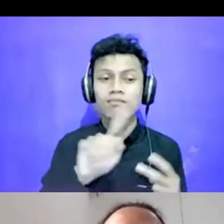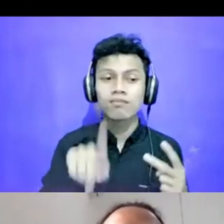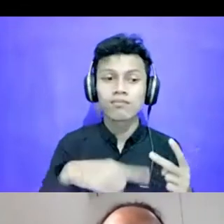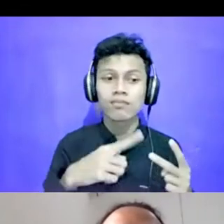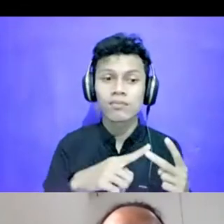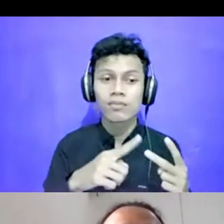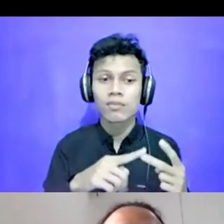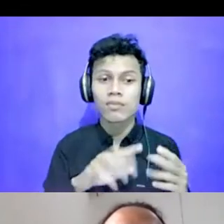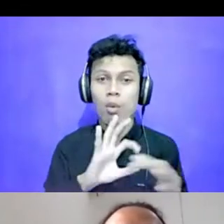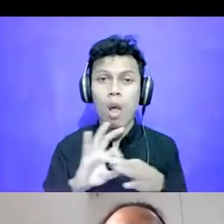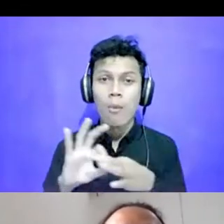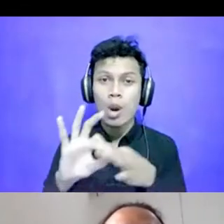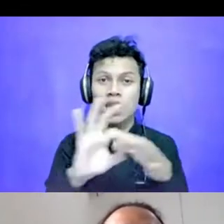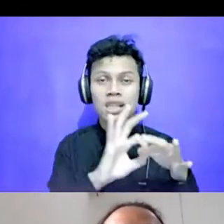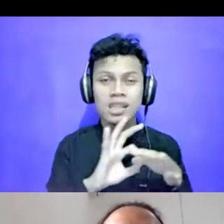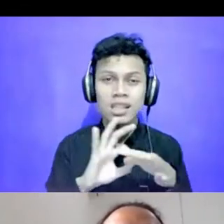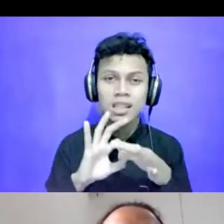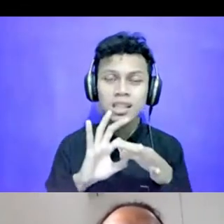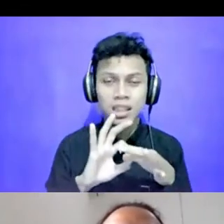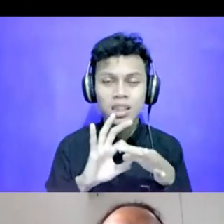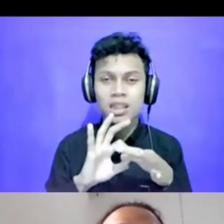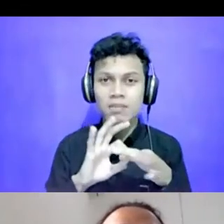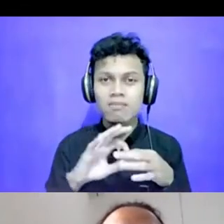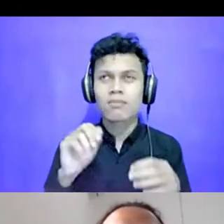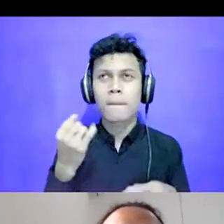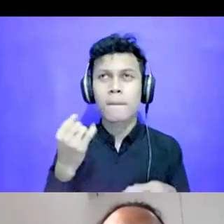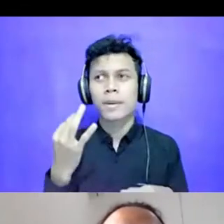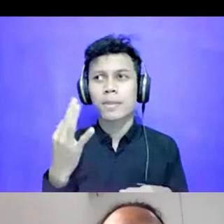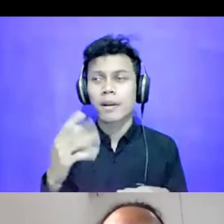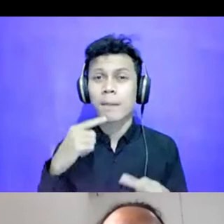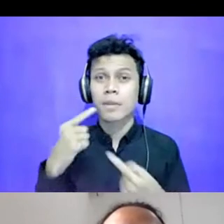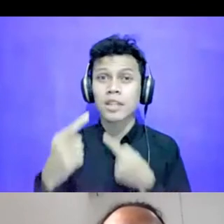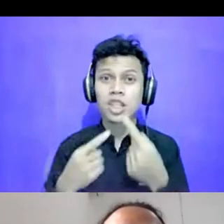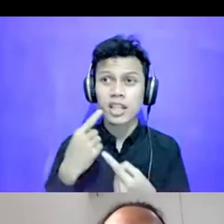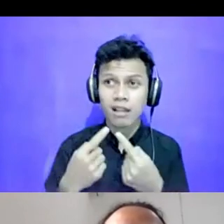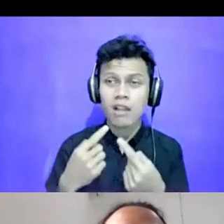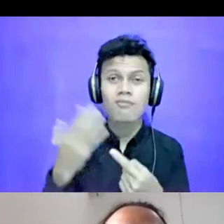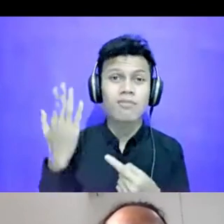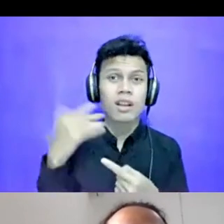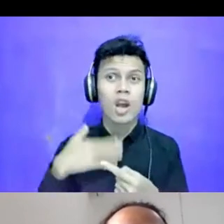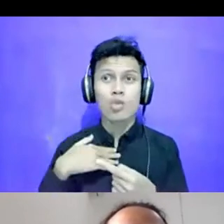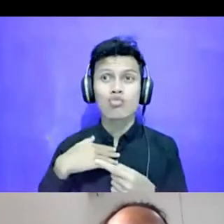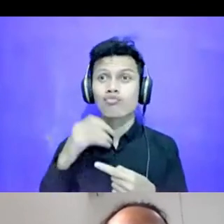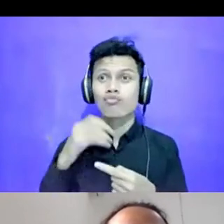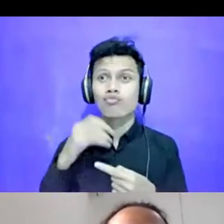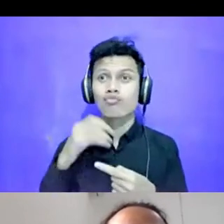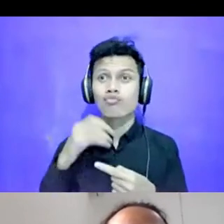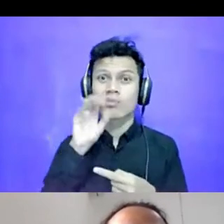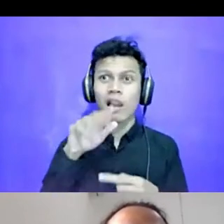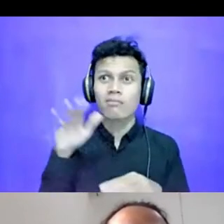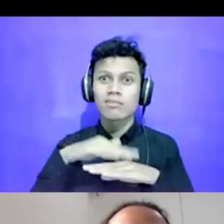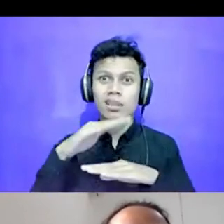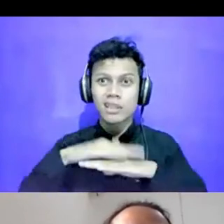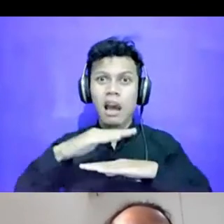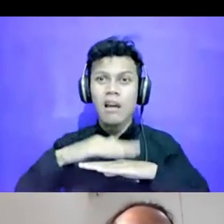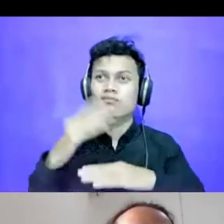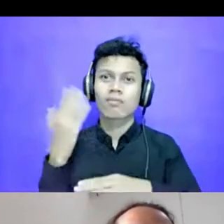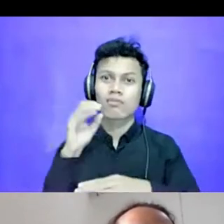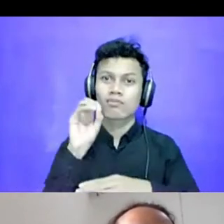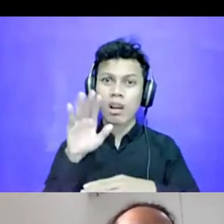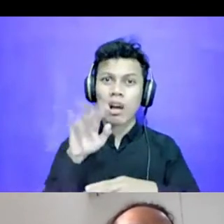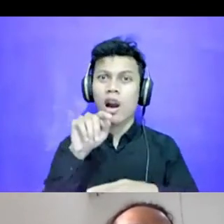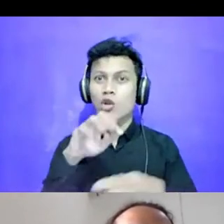Melakukan Kolaborasi Nah Dari Beberapa Cerita Liputan Tadi Aku Ceritakan Semua Itu Kolaborasi